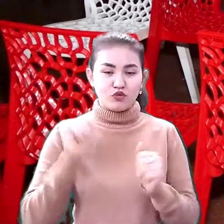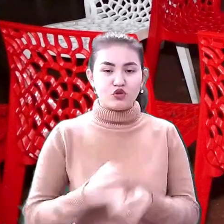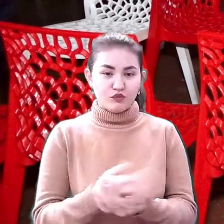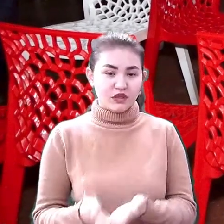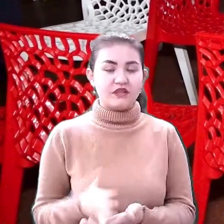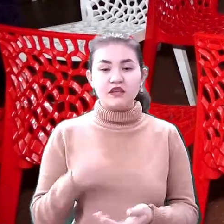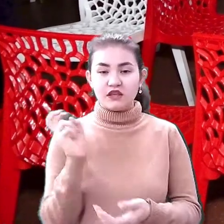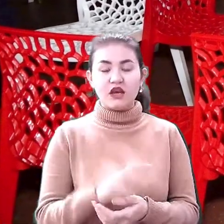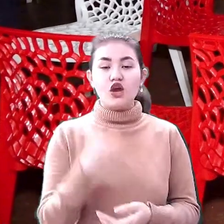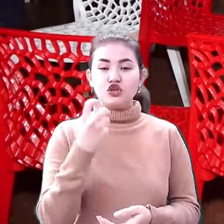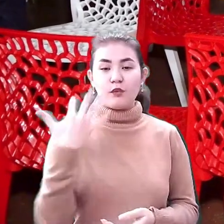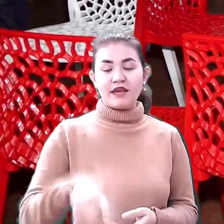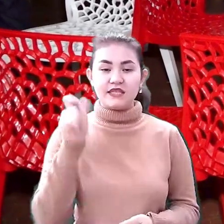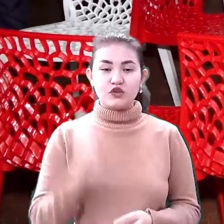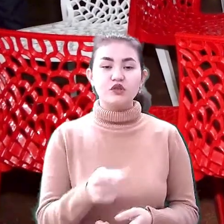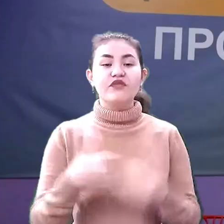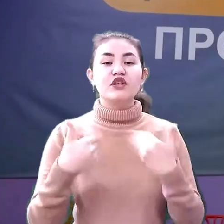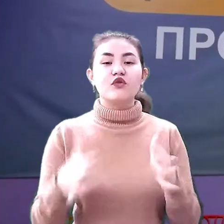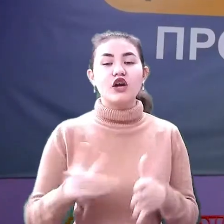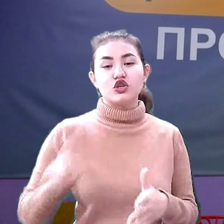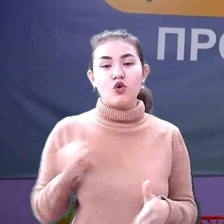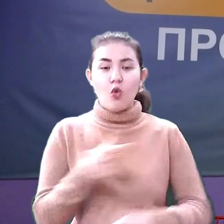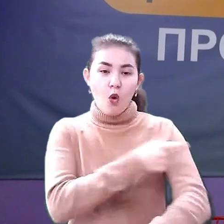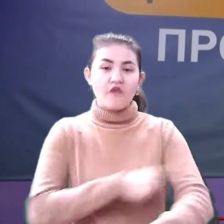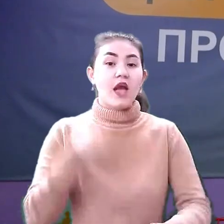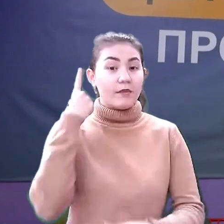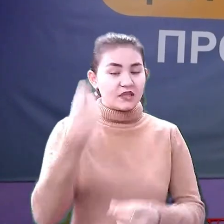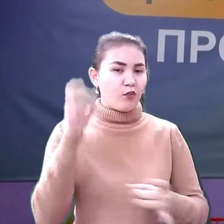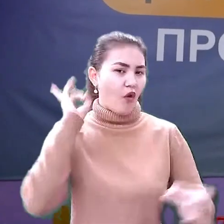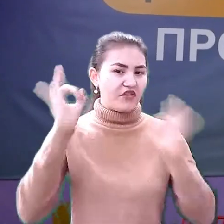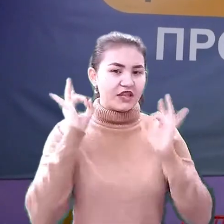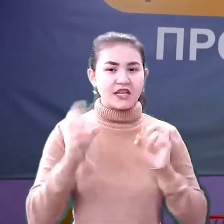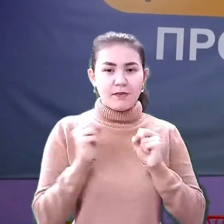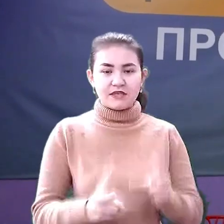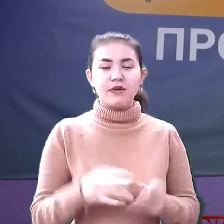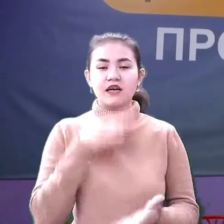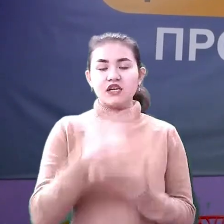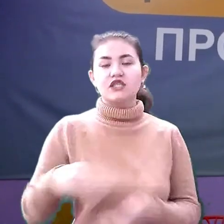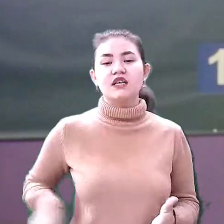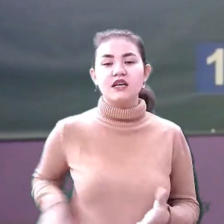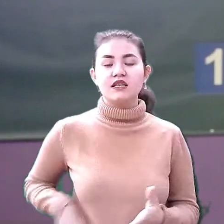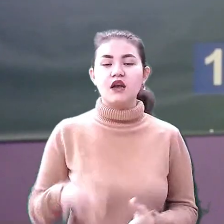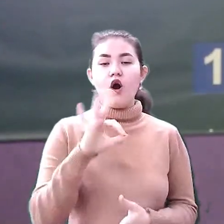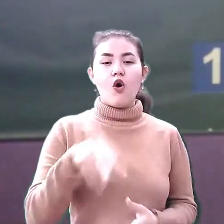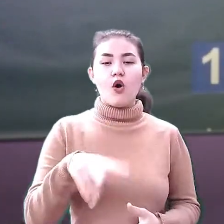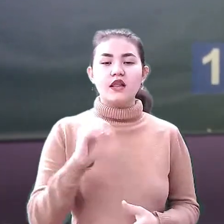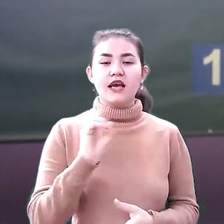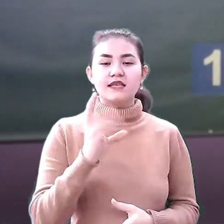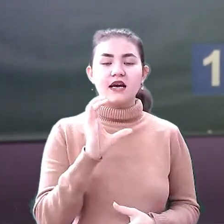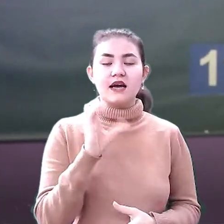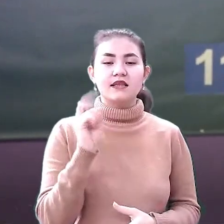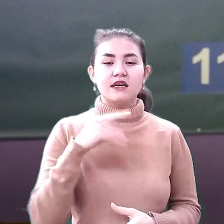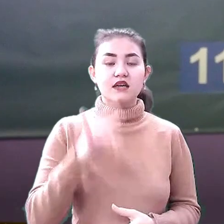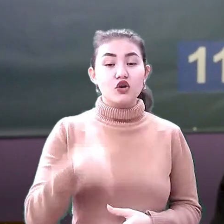осіб. Його відкривають чергові при сигналах повітряної небезпеки, каже директор Олександр Чорний. Тут є санузел,